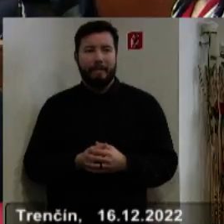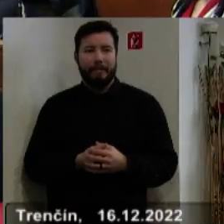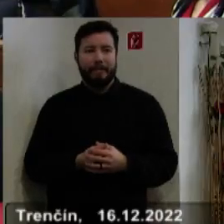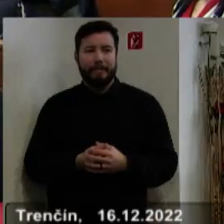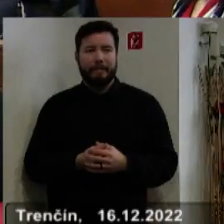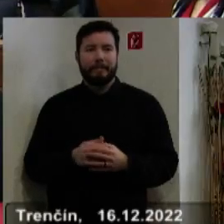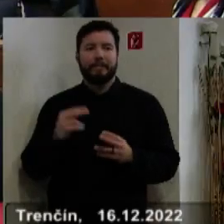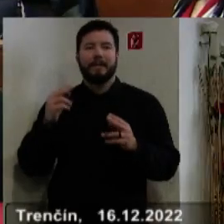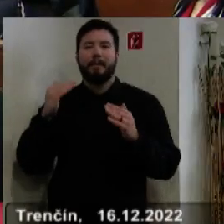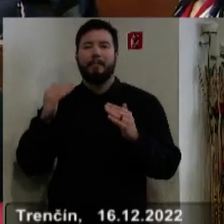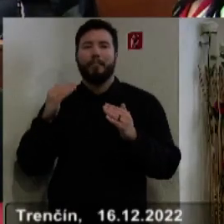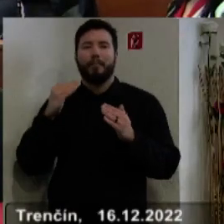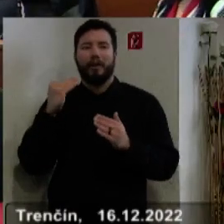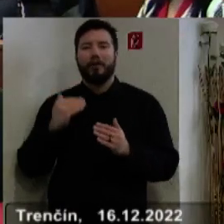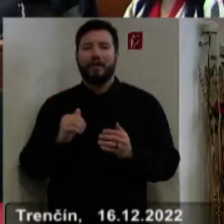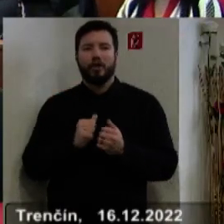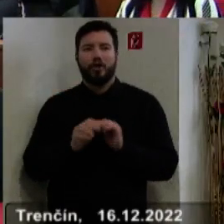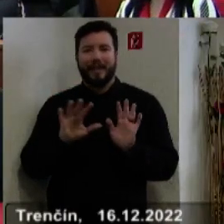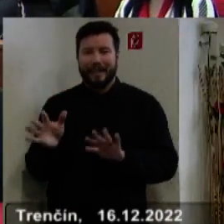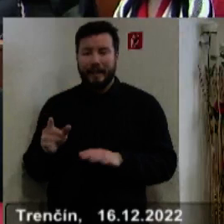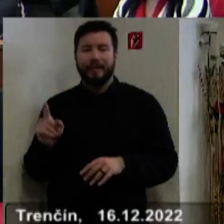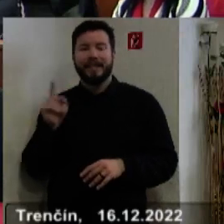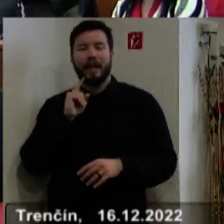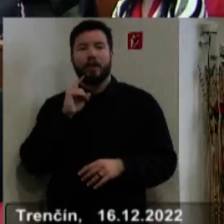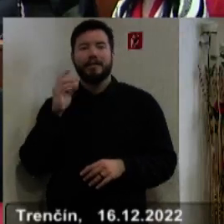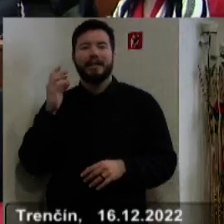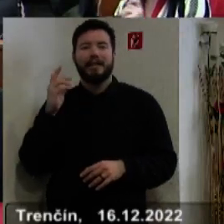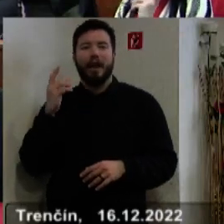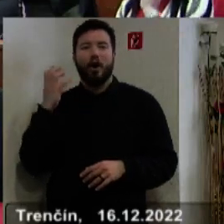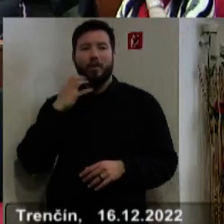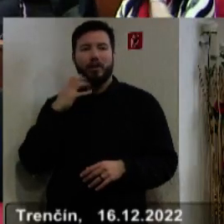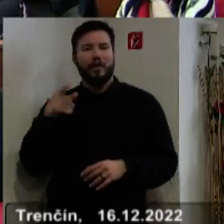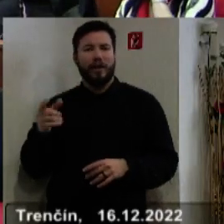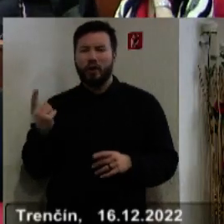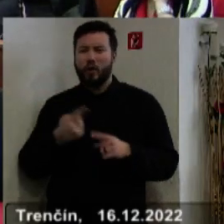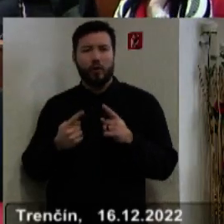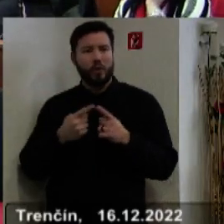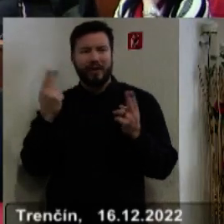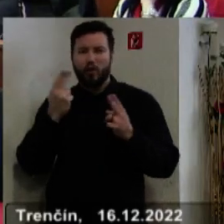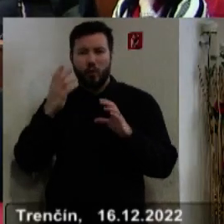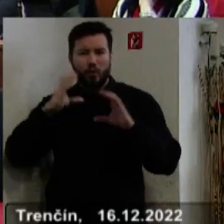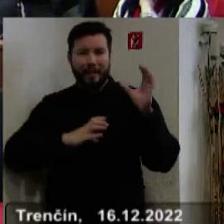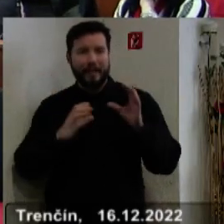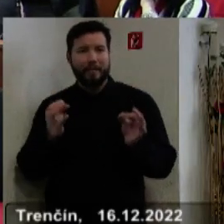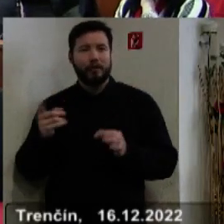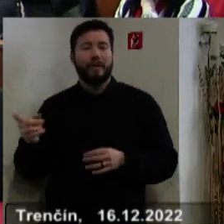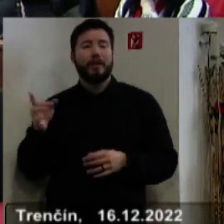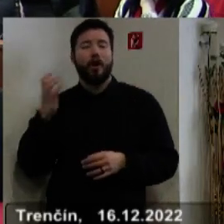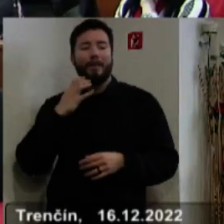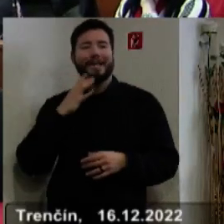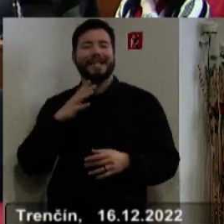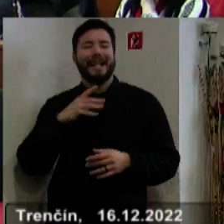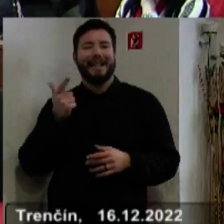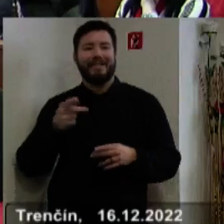poradové číslo 10. Je to napadne starostu obce Prúžina. Došlo tam trošku nedorozumeniu, lebo táto obec celá